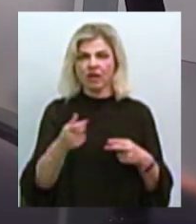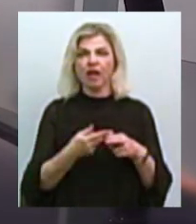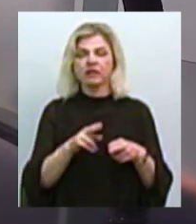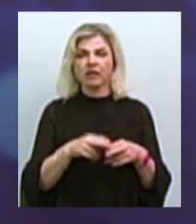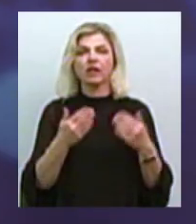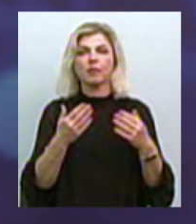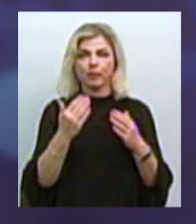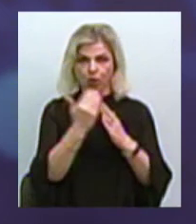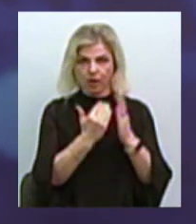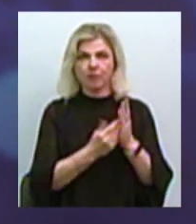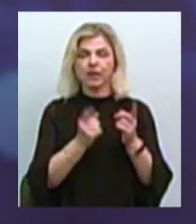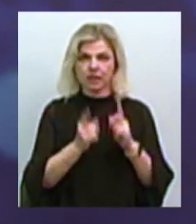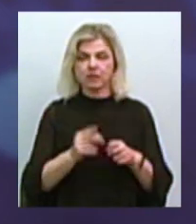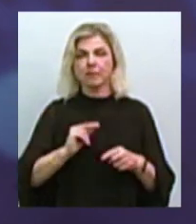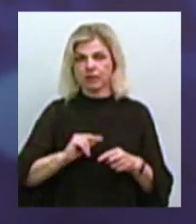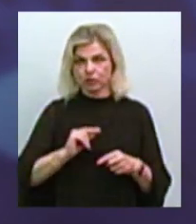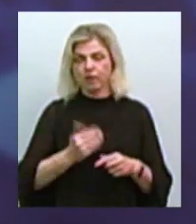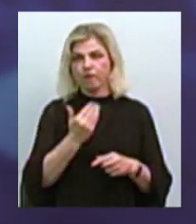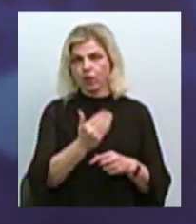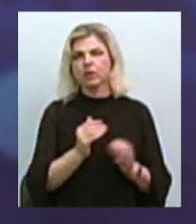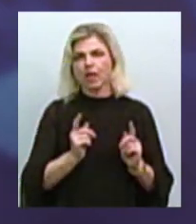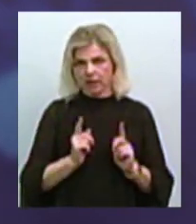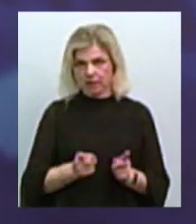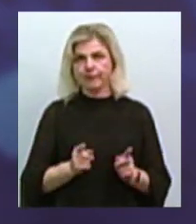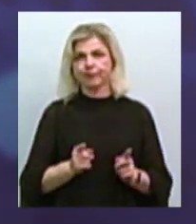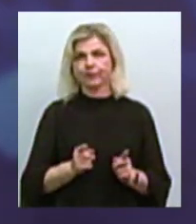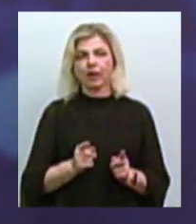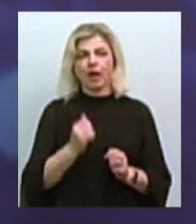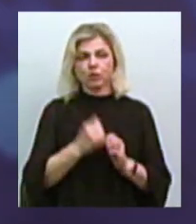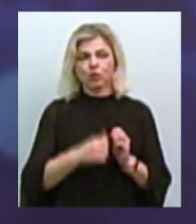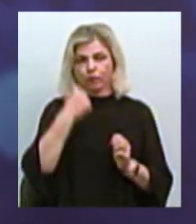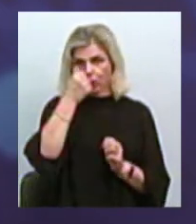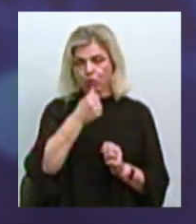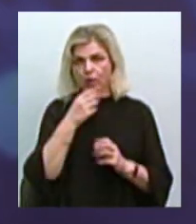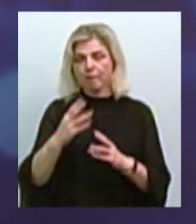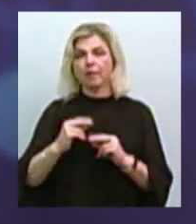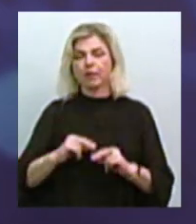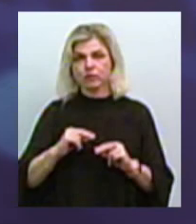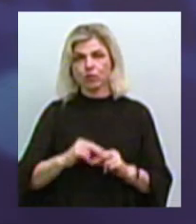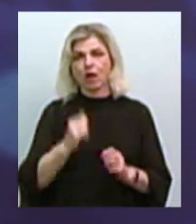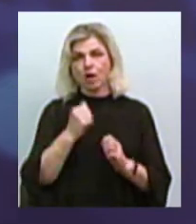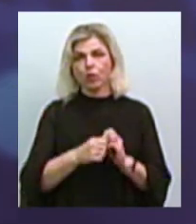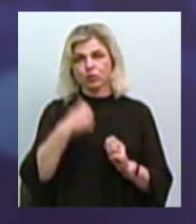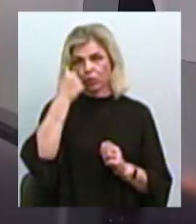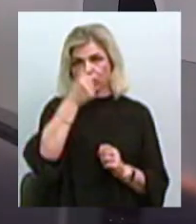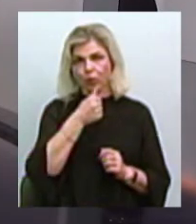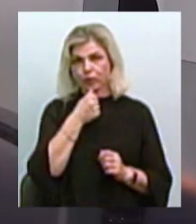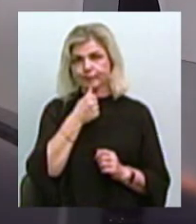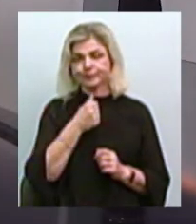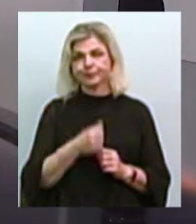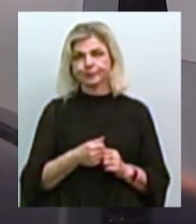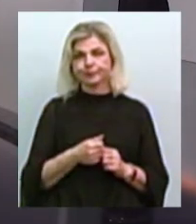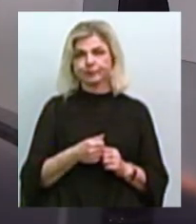дійсно функціонує, вона дієва. І щороку ми в ній співпрацюємо, і щороку ми за